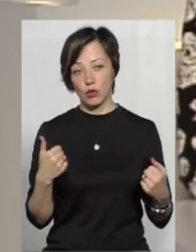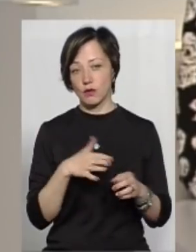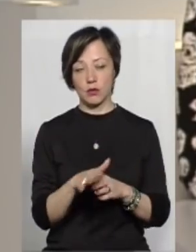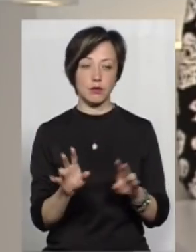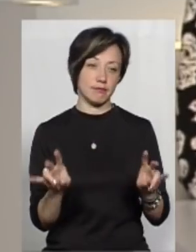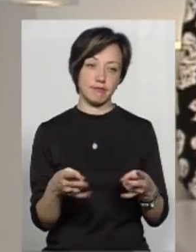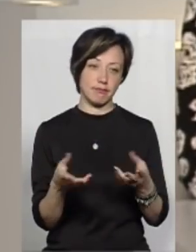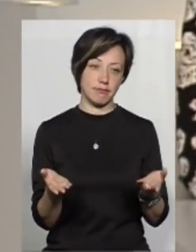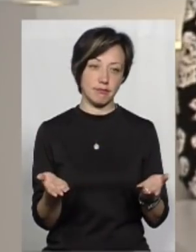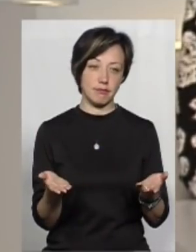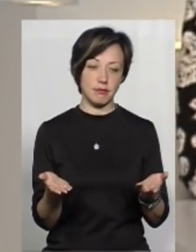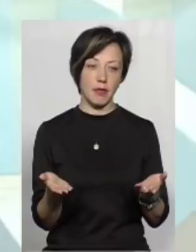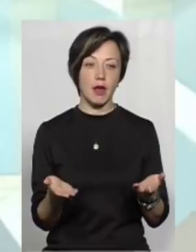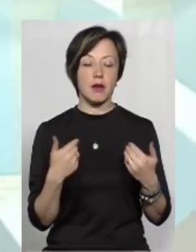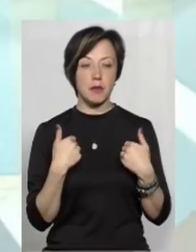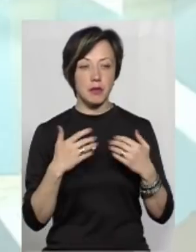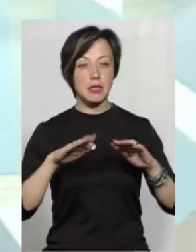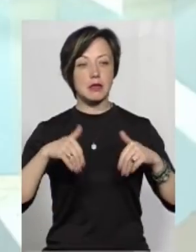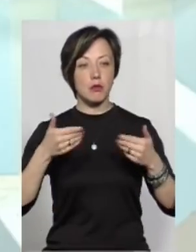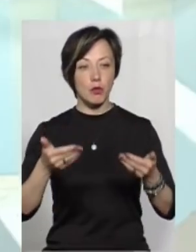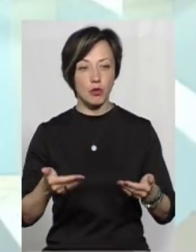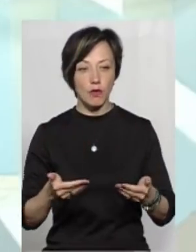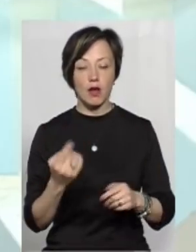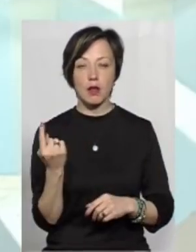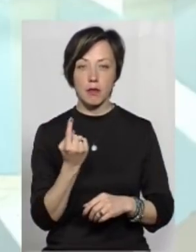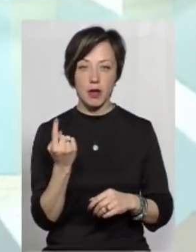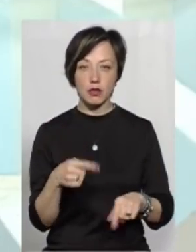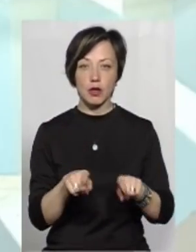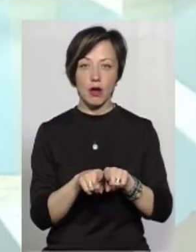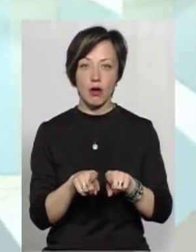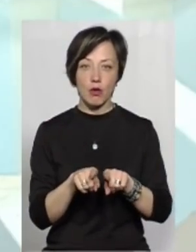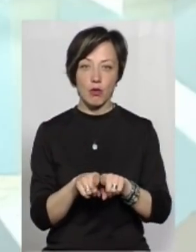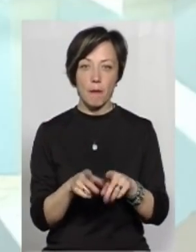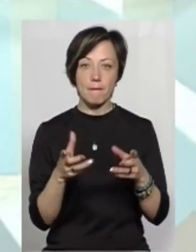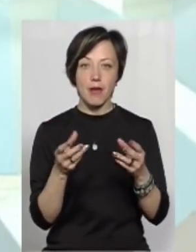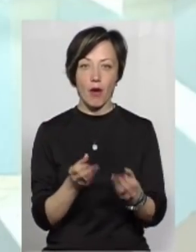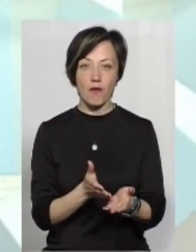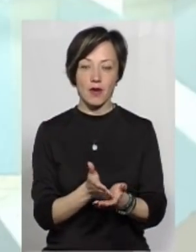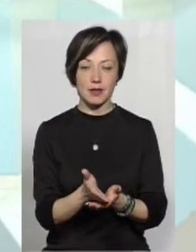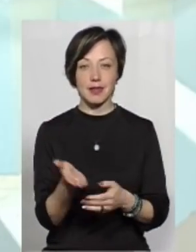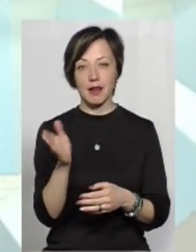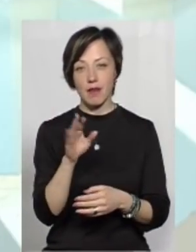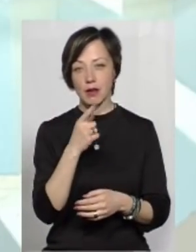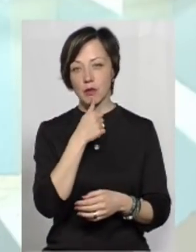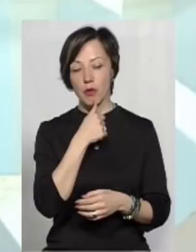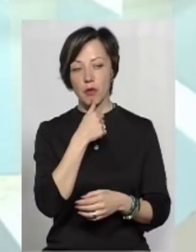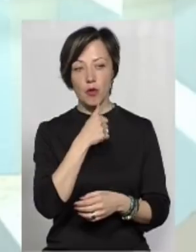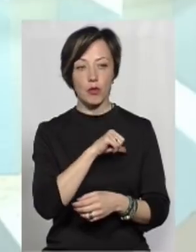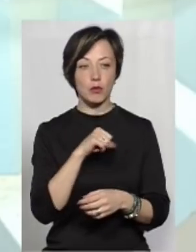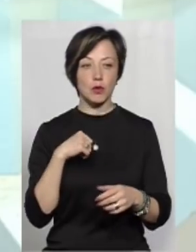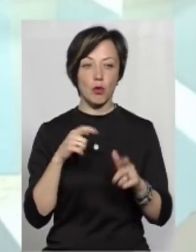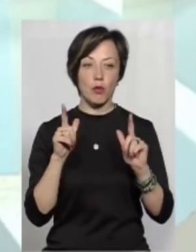виконувати і не виконую. Тому ми запропонували першу таку м'яку версію, що давайте ми попробуємо